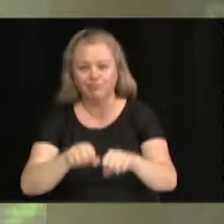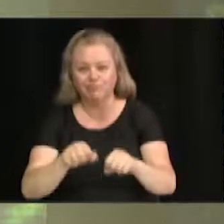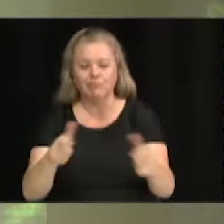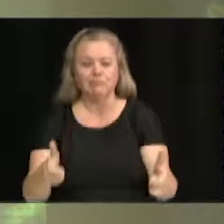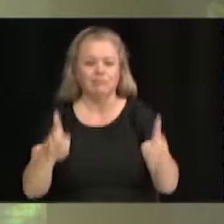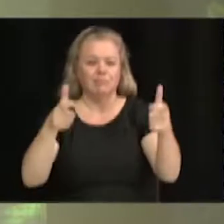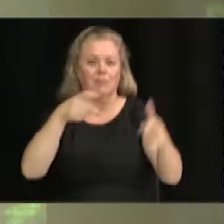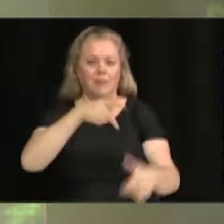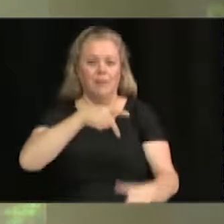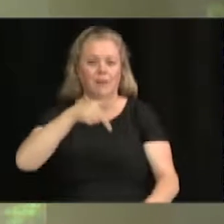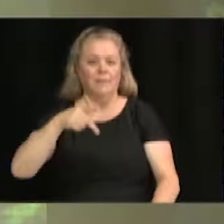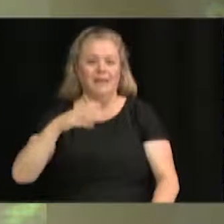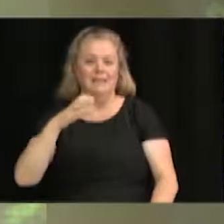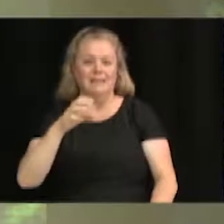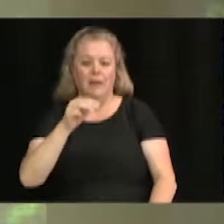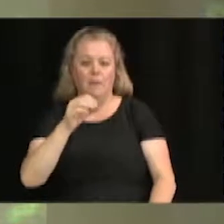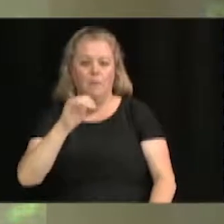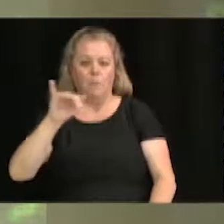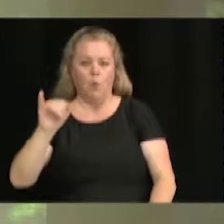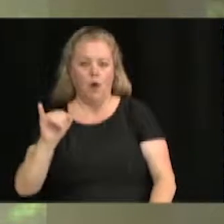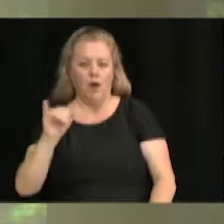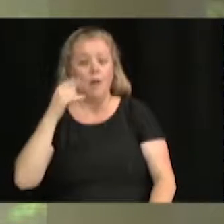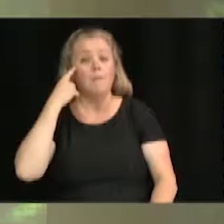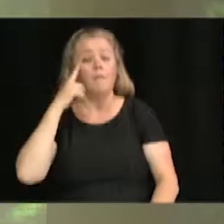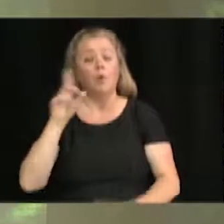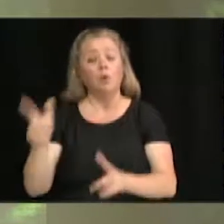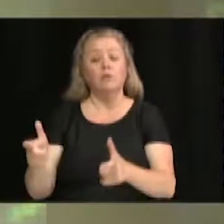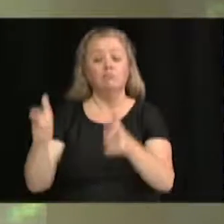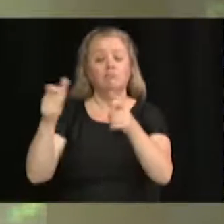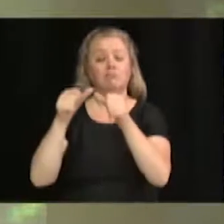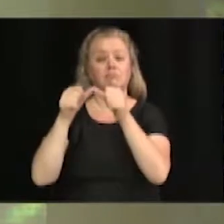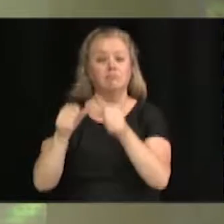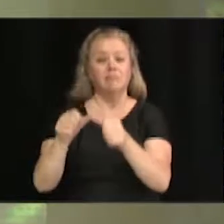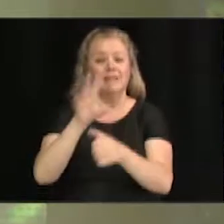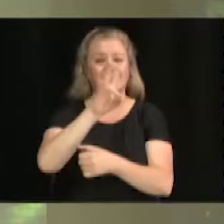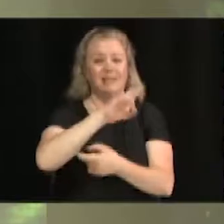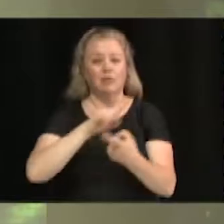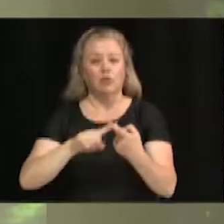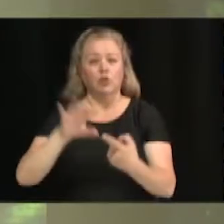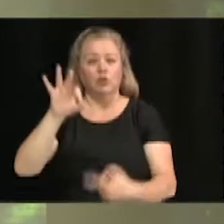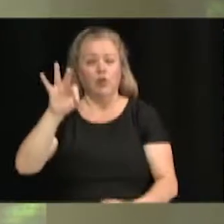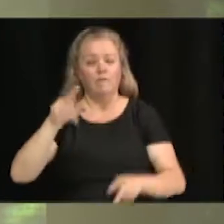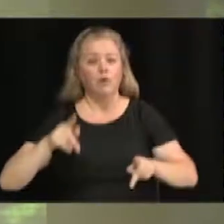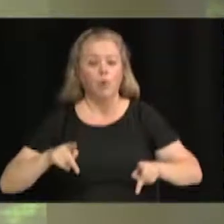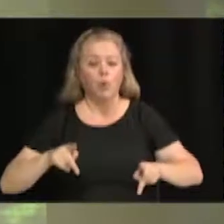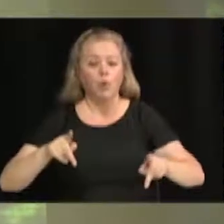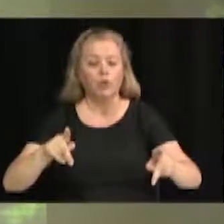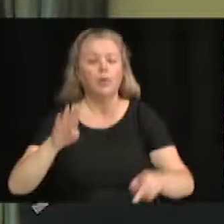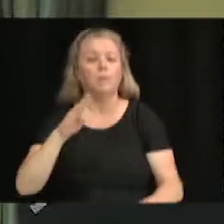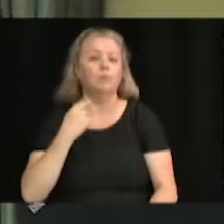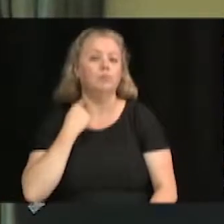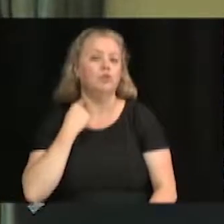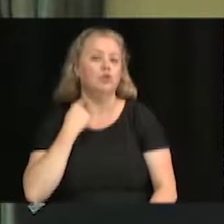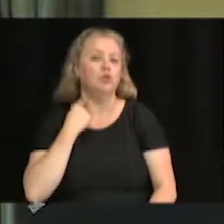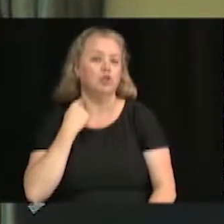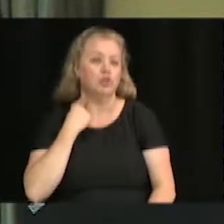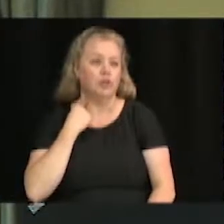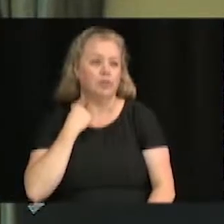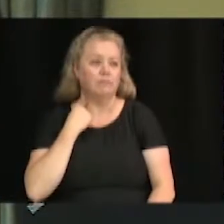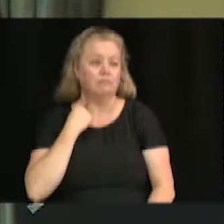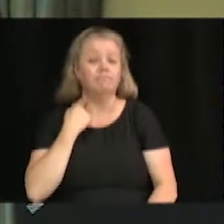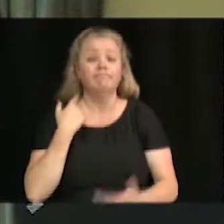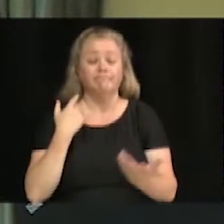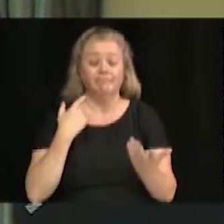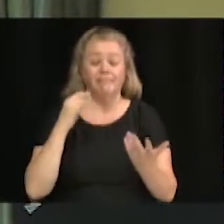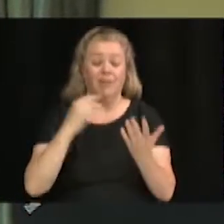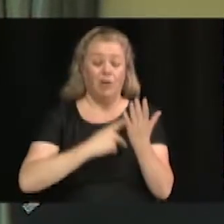le PPC mois, concernant l'immeuble situé au numéro 7 à 9, route Boucher. Projet qui vise à permettre